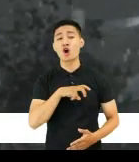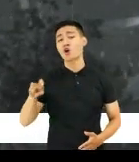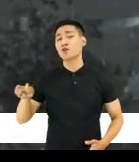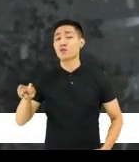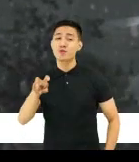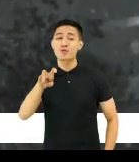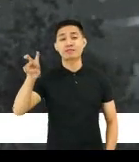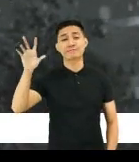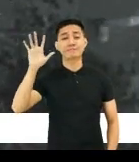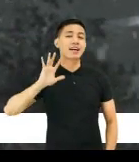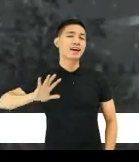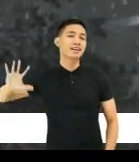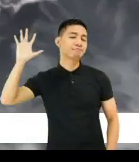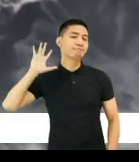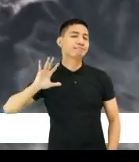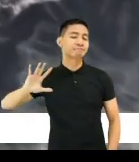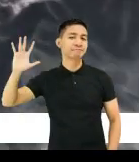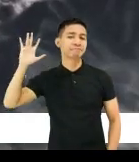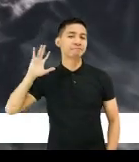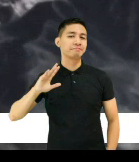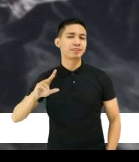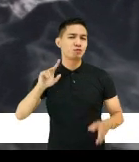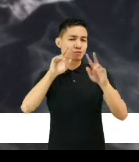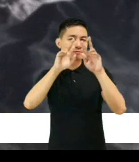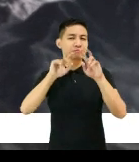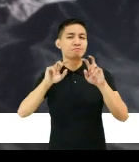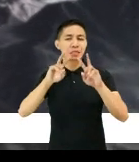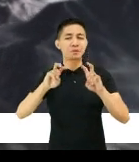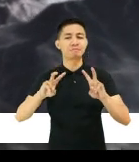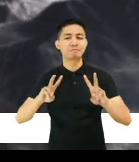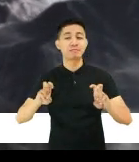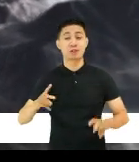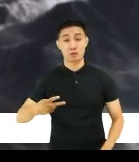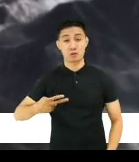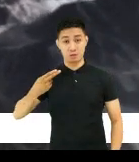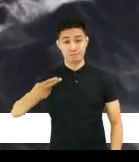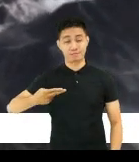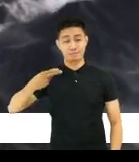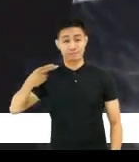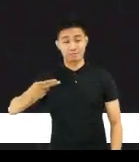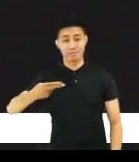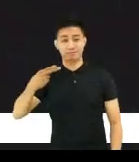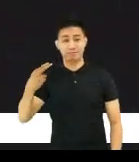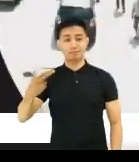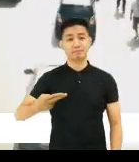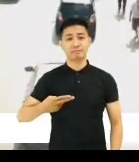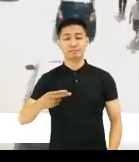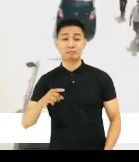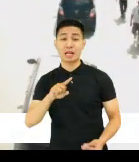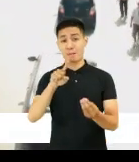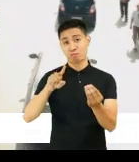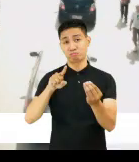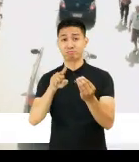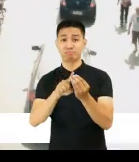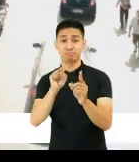Maglapay tayo sa nakaraat, tuklasin ang ating kasaysayan